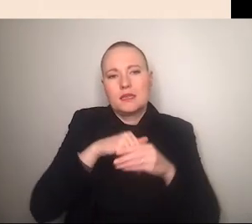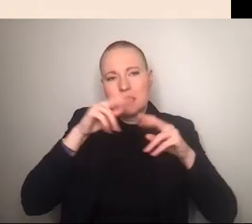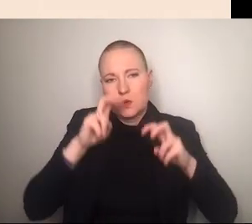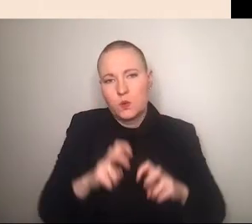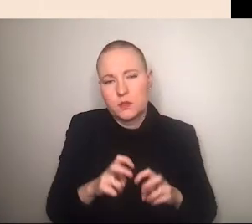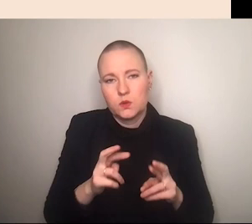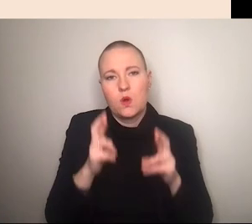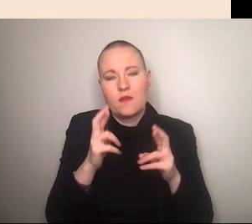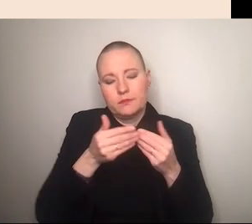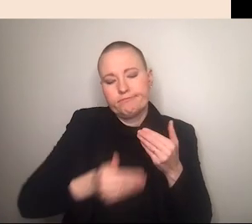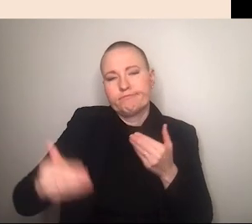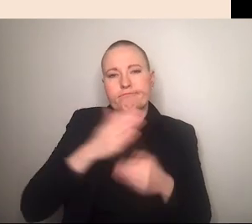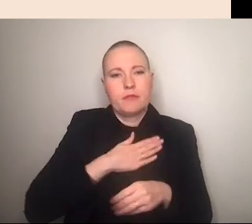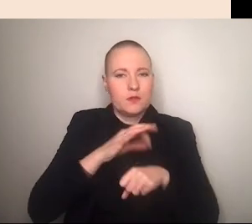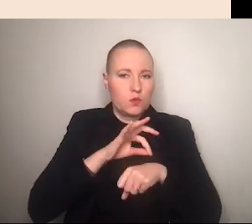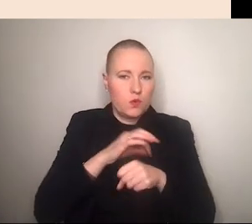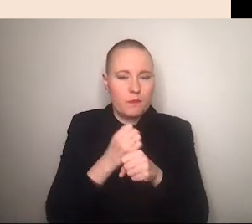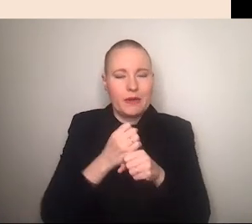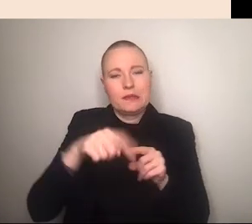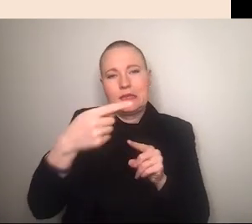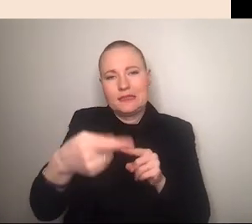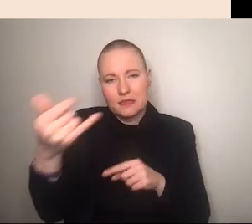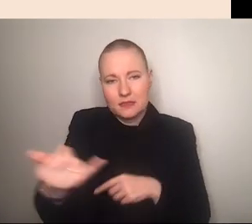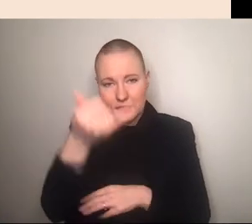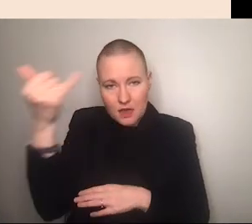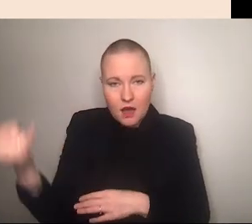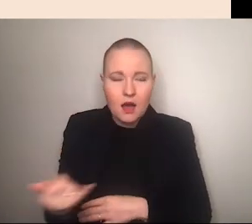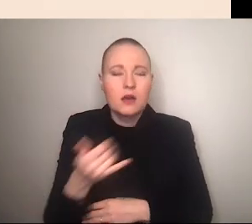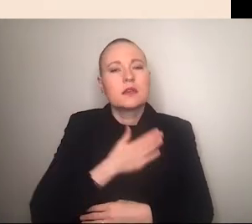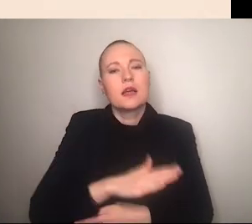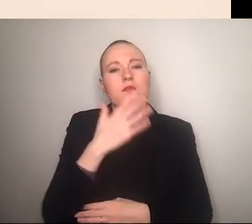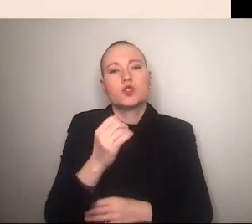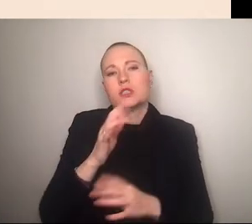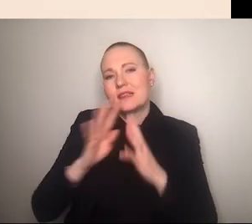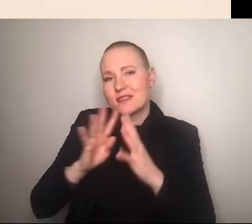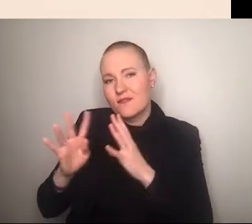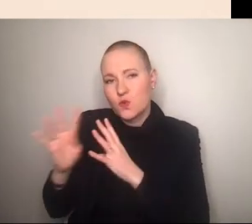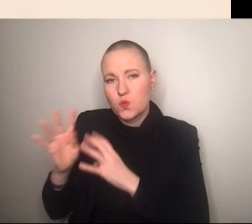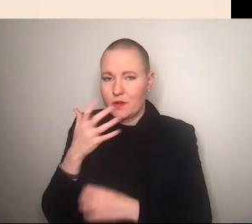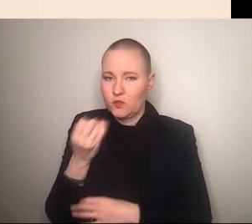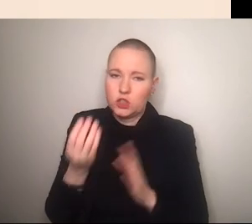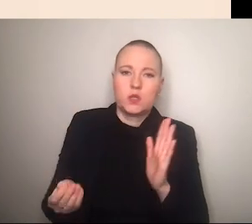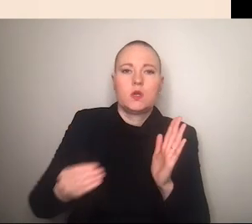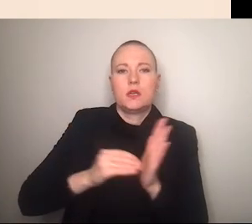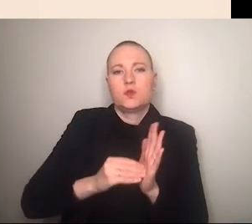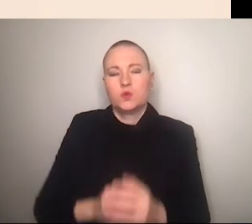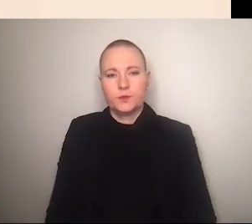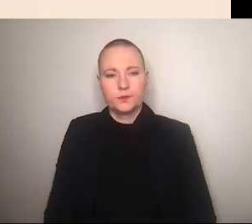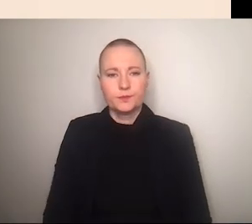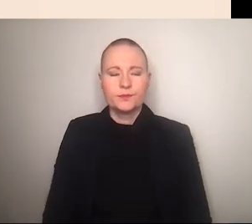im späteren verlauf meiner dissertation also im nächsten jahr auch noch interviews daran anschließen kann